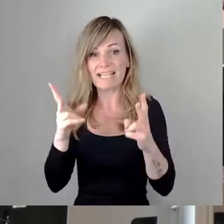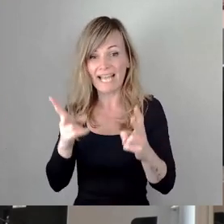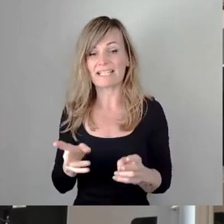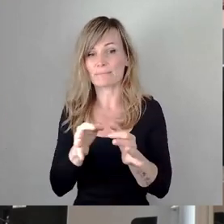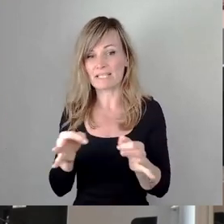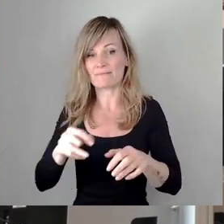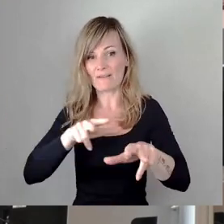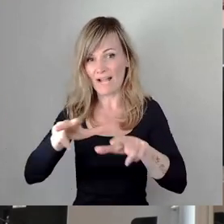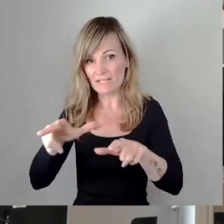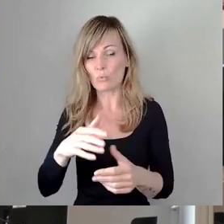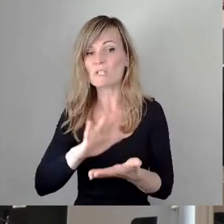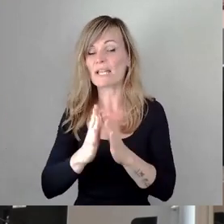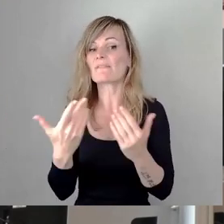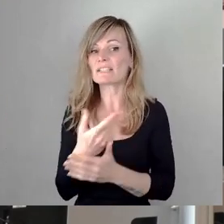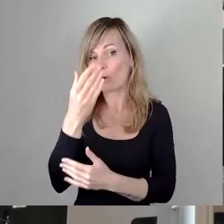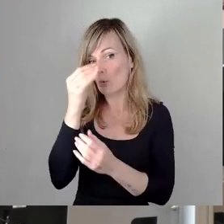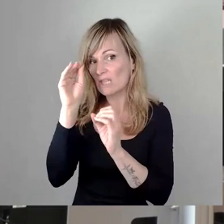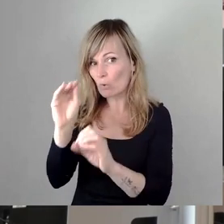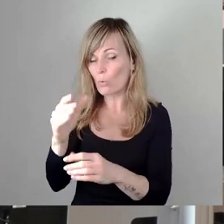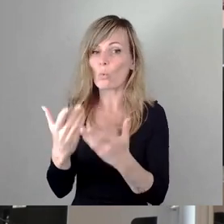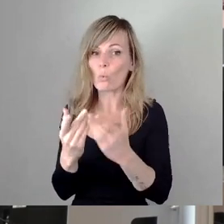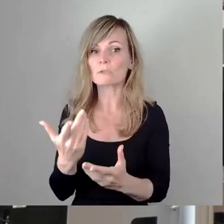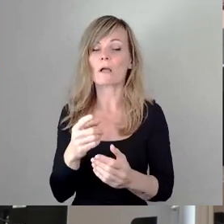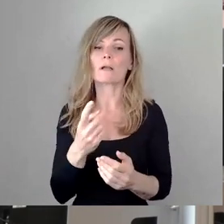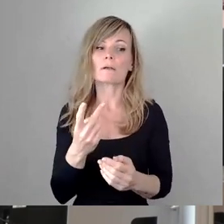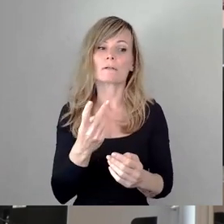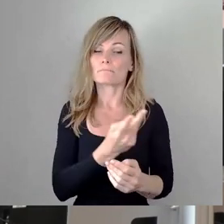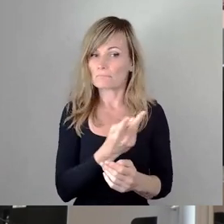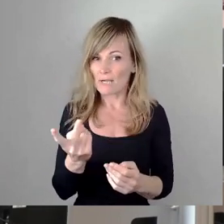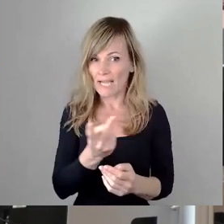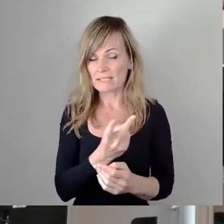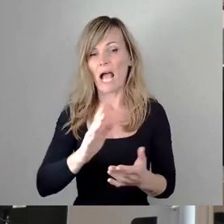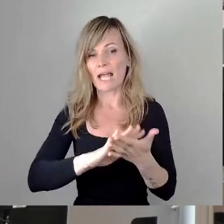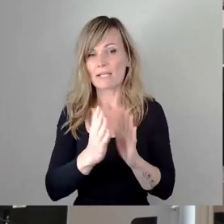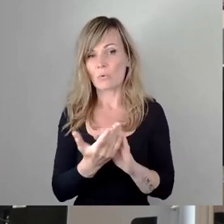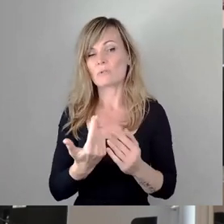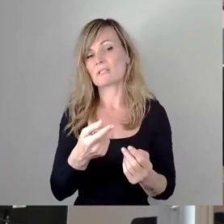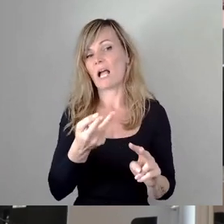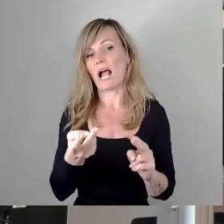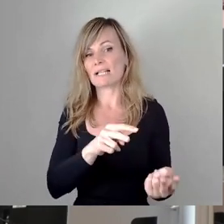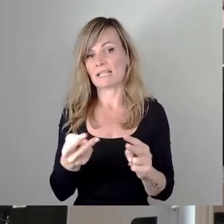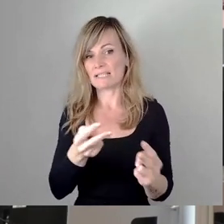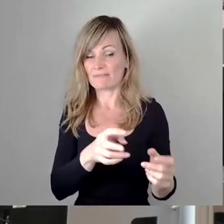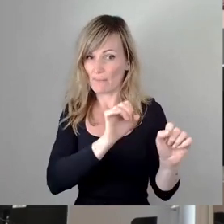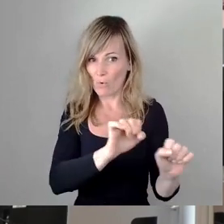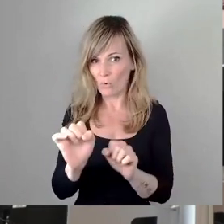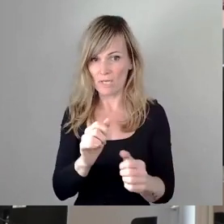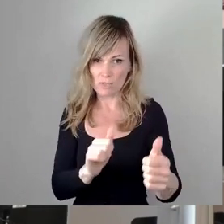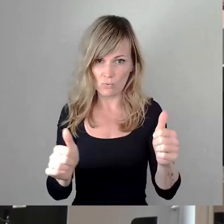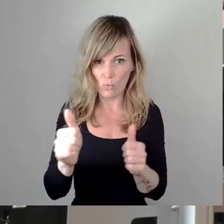Kündigung und Ergreifung einer der beiden rechtmäßigen Handlungsalternativen entgegen. Dies spricht für die